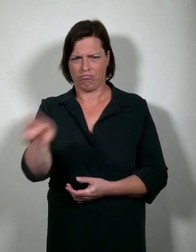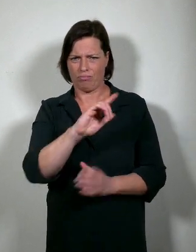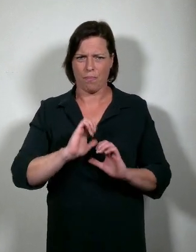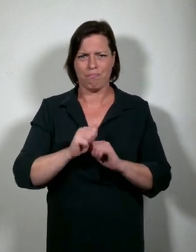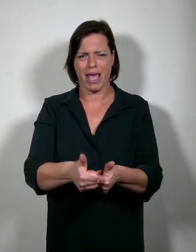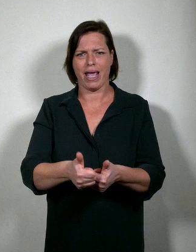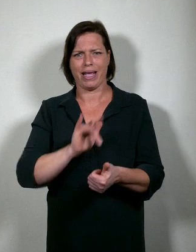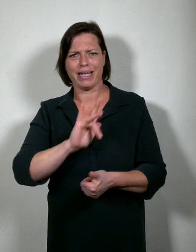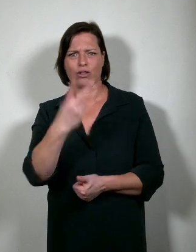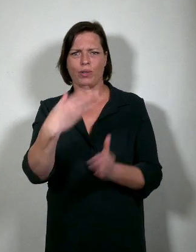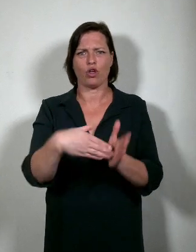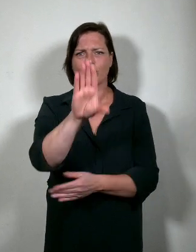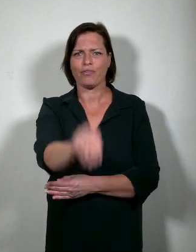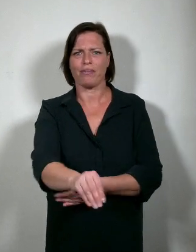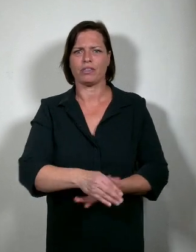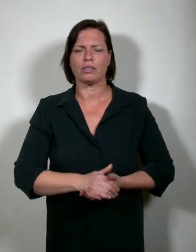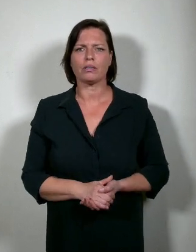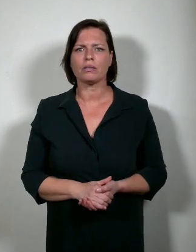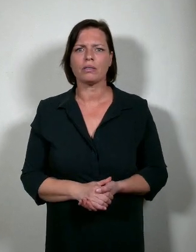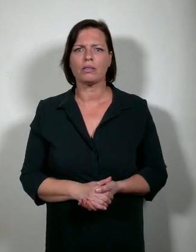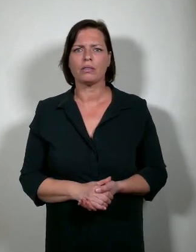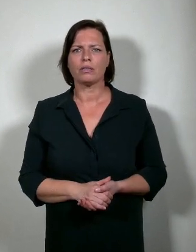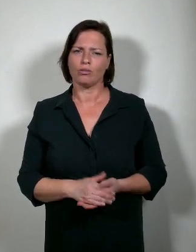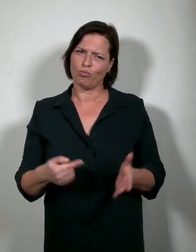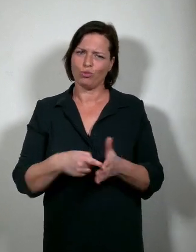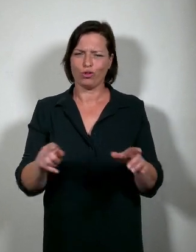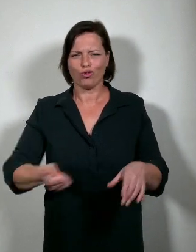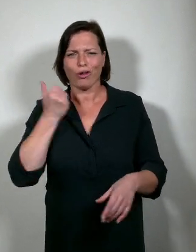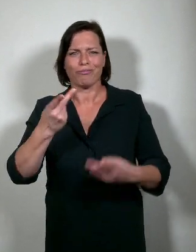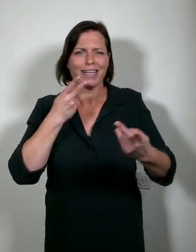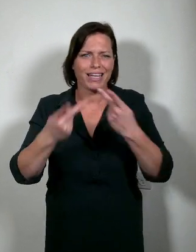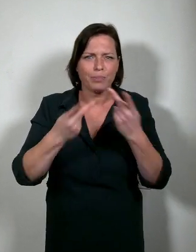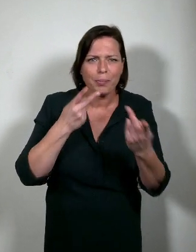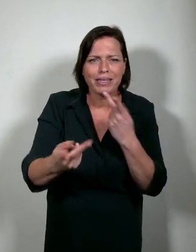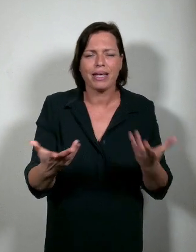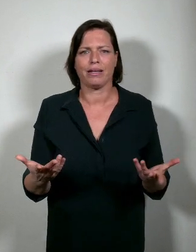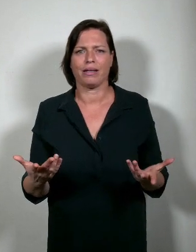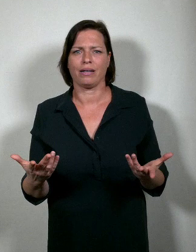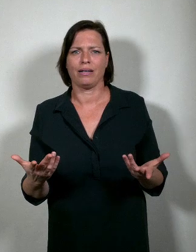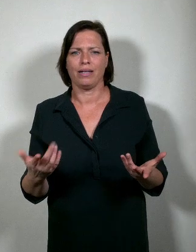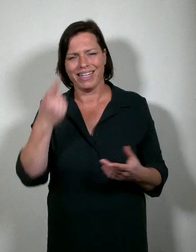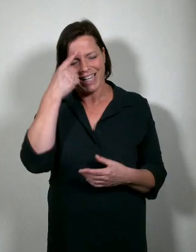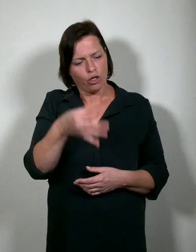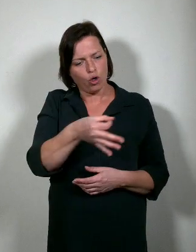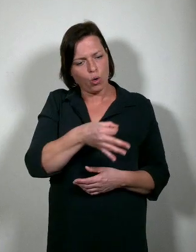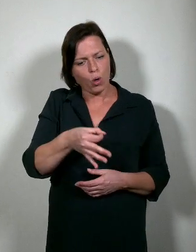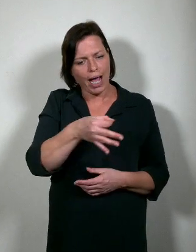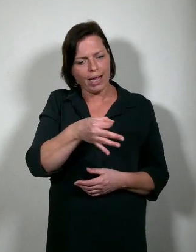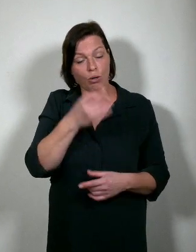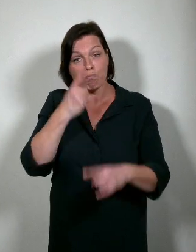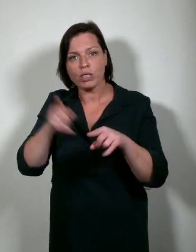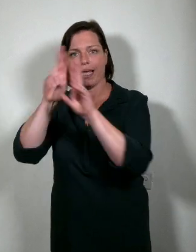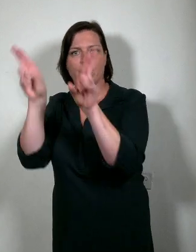pad richting 2050. Wees een beetje avant-gardistisch. Denk lokaal en internationaal